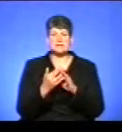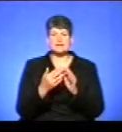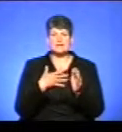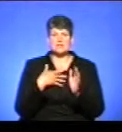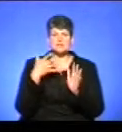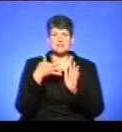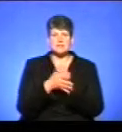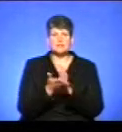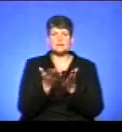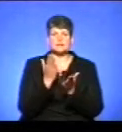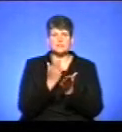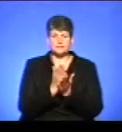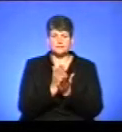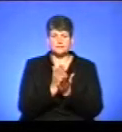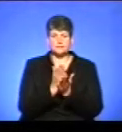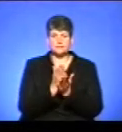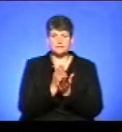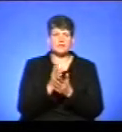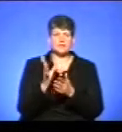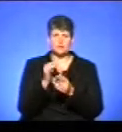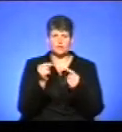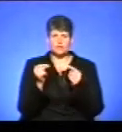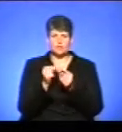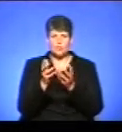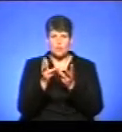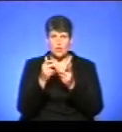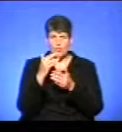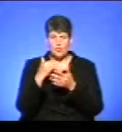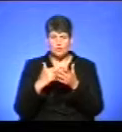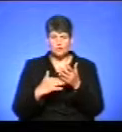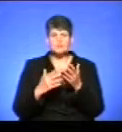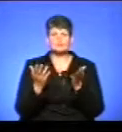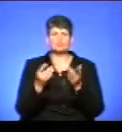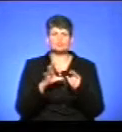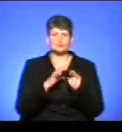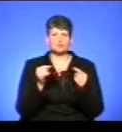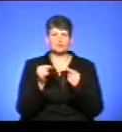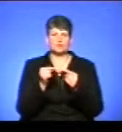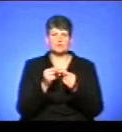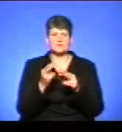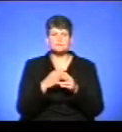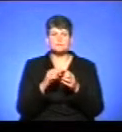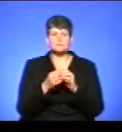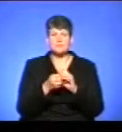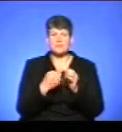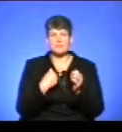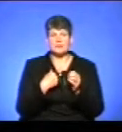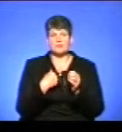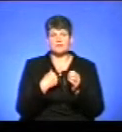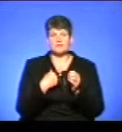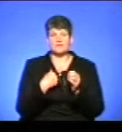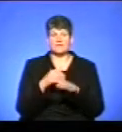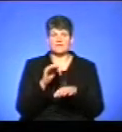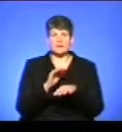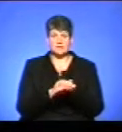затрати, які ведуться, все чітко пораховано, щоб було без всяких там зауважень. І ми фактично вийшли